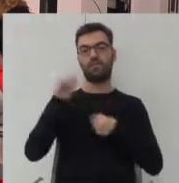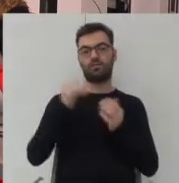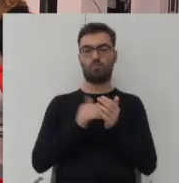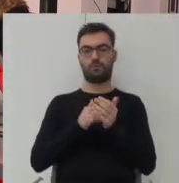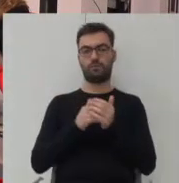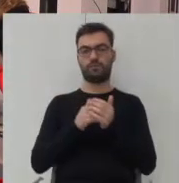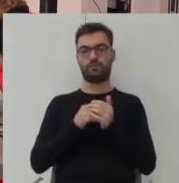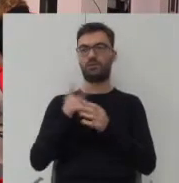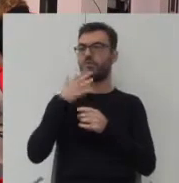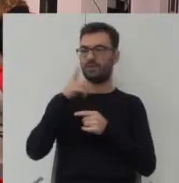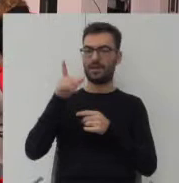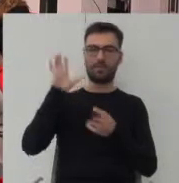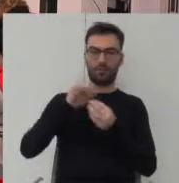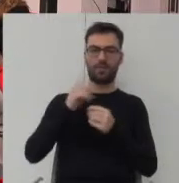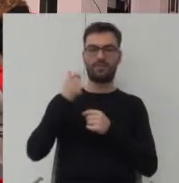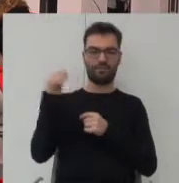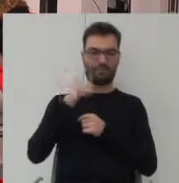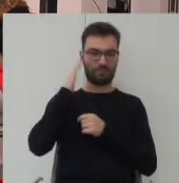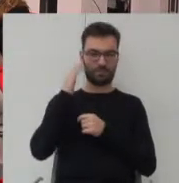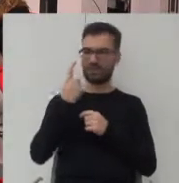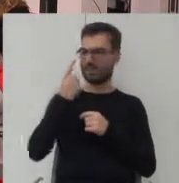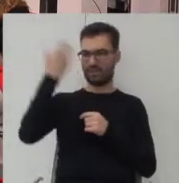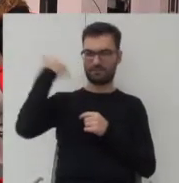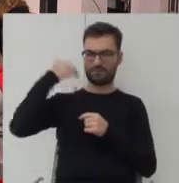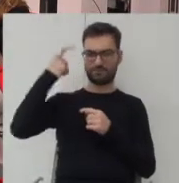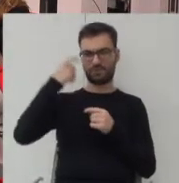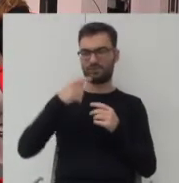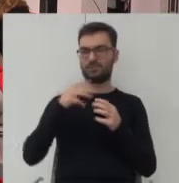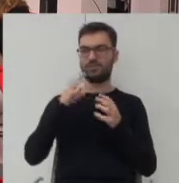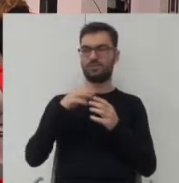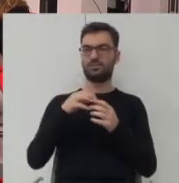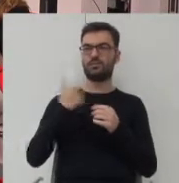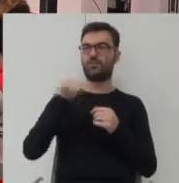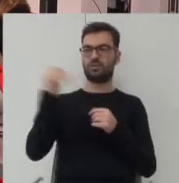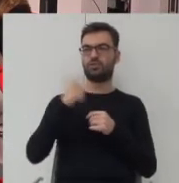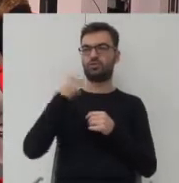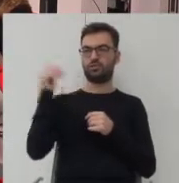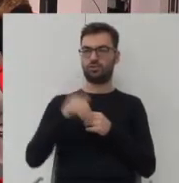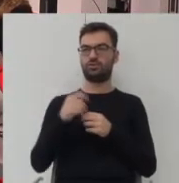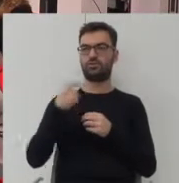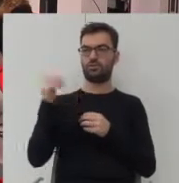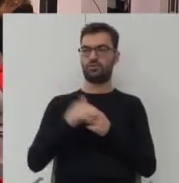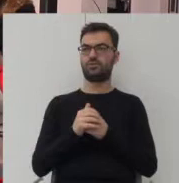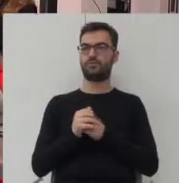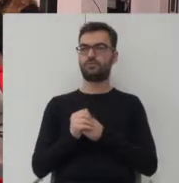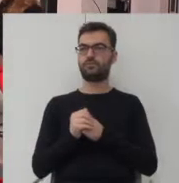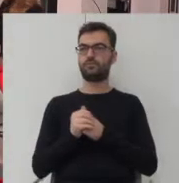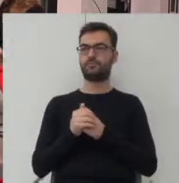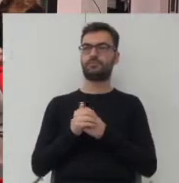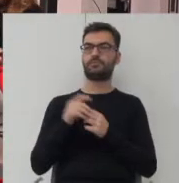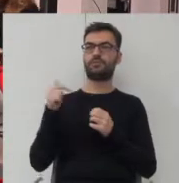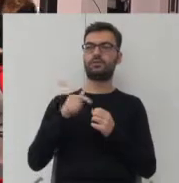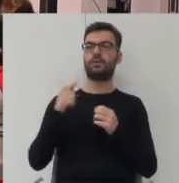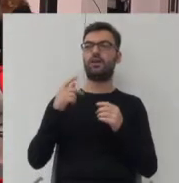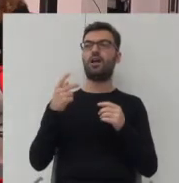Pani, którą Pani podsumowała na 200 tysięcy mieszkań, na tam jednych naszych 100 tysięcy, nawet 100 tysięcy mieszkań, prawda? Więc trzeba by tę liczbę